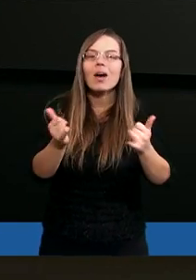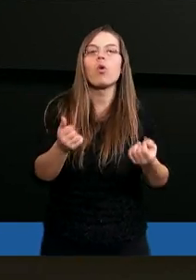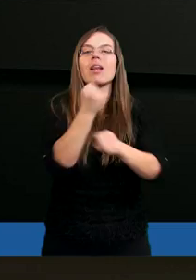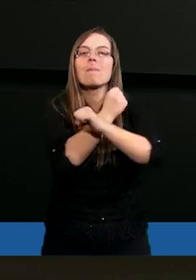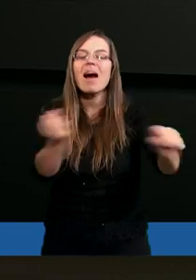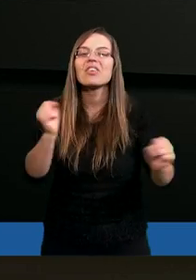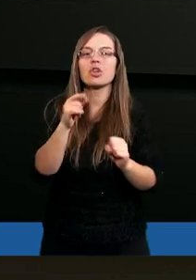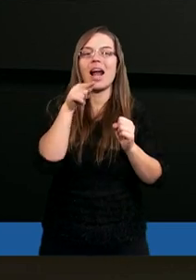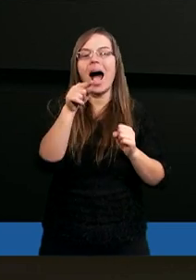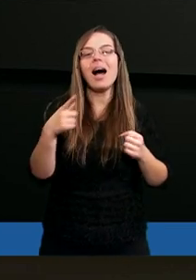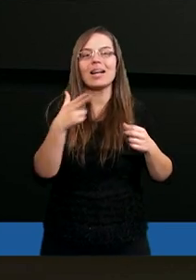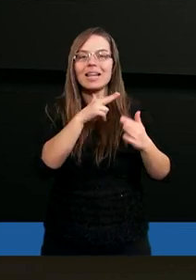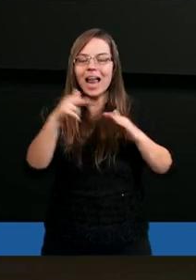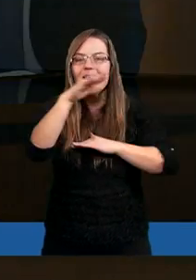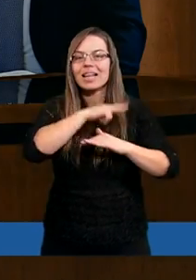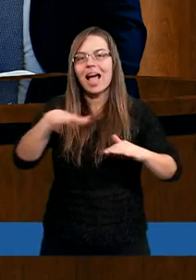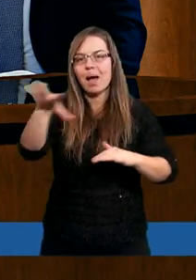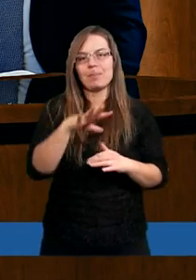zbawiciela ludzkości?